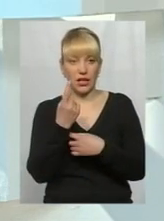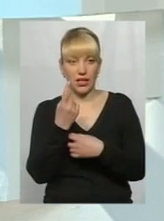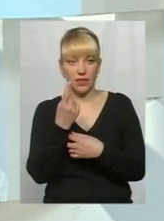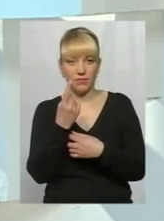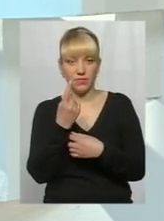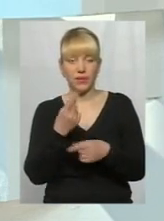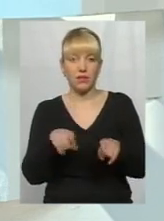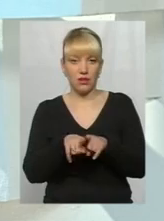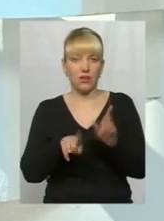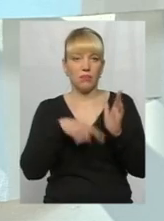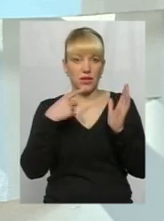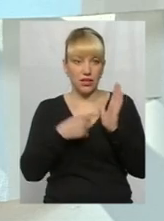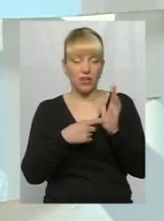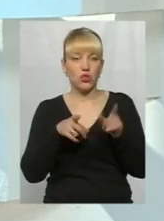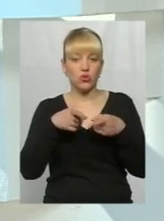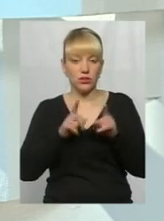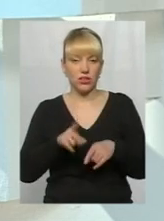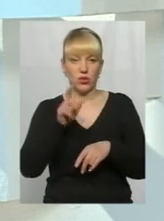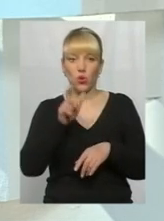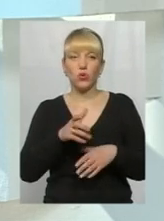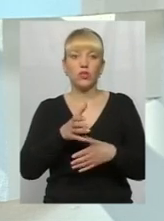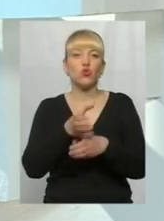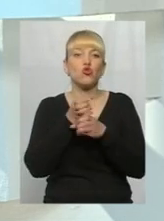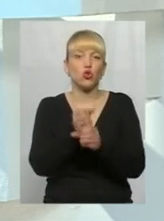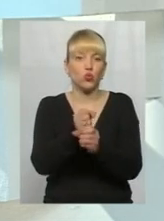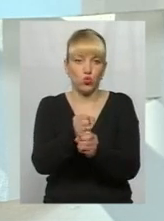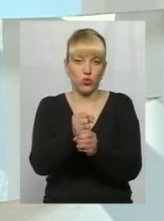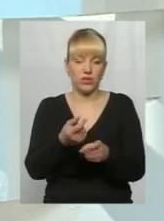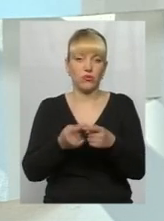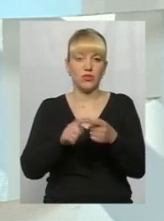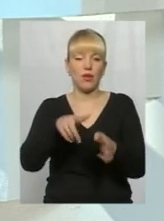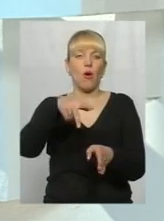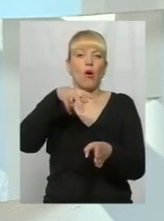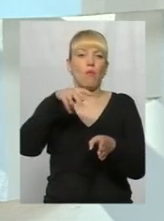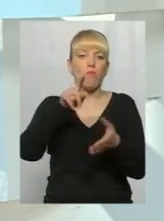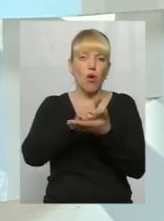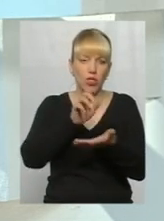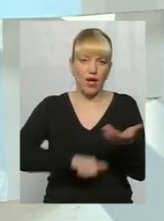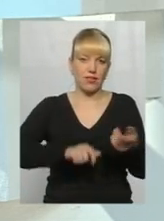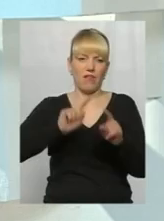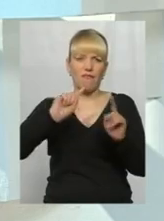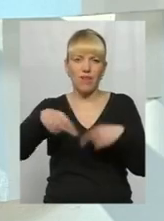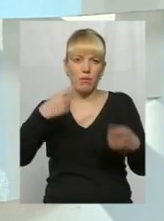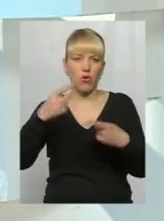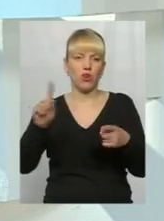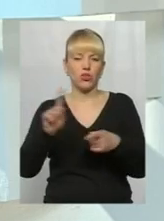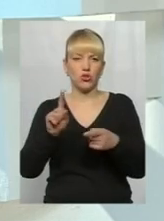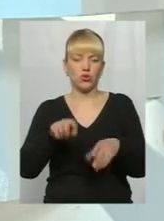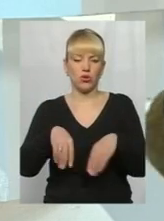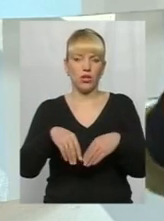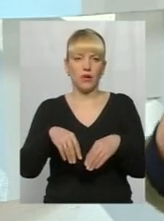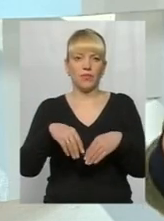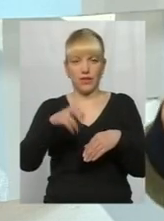такі питання виникають, що дійсно людину додушують оці всі податки, оці всі вимоги, оце все, що спущено на неї